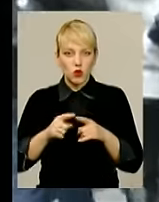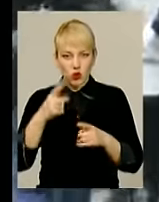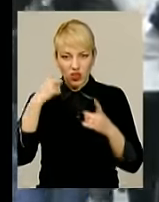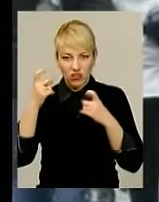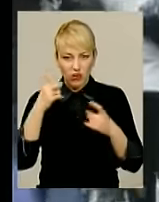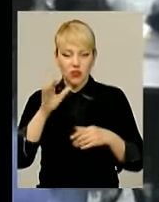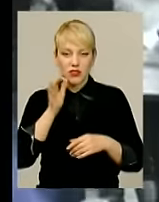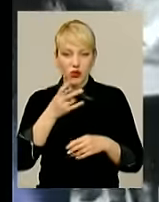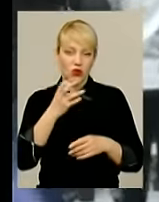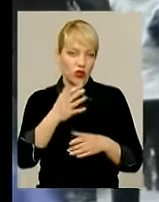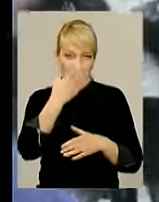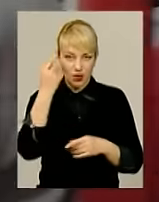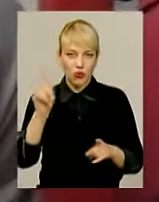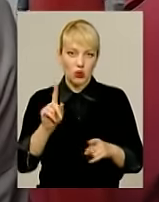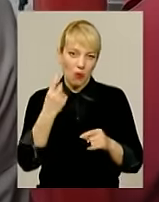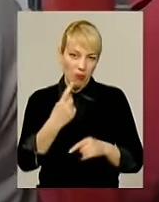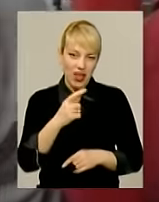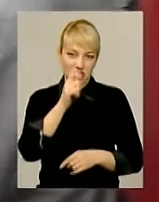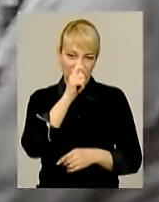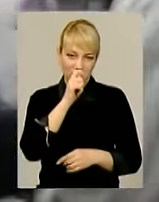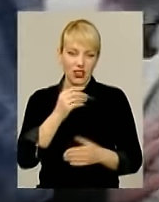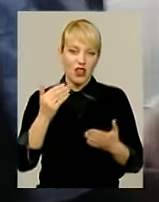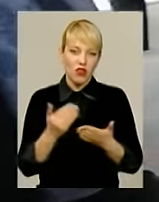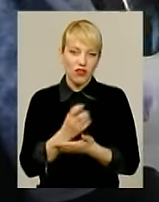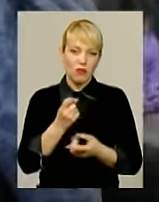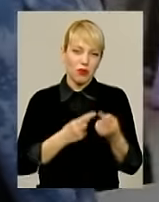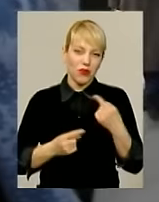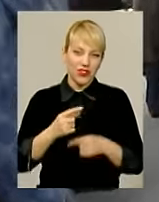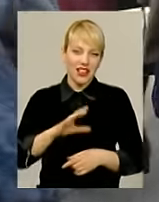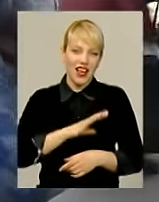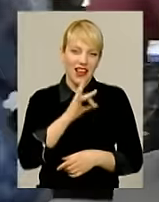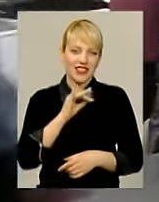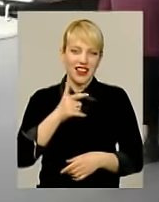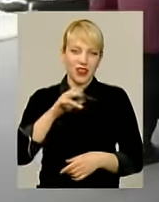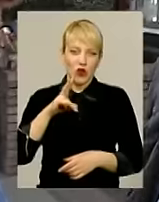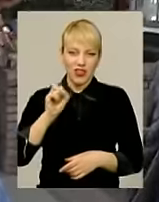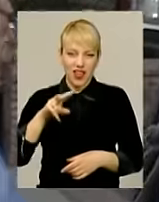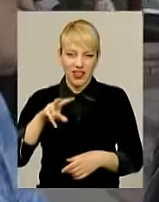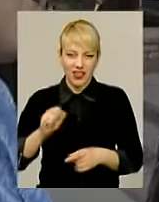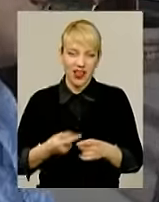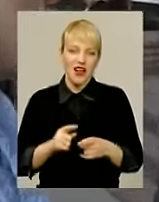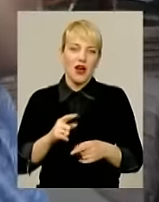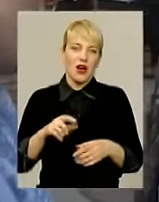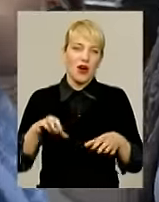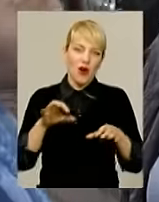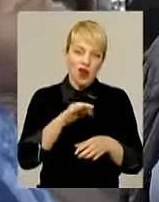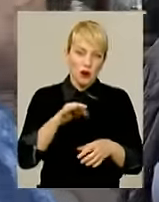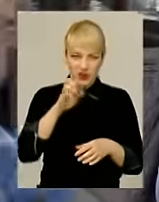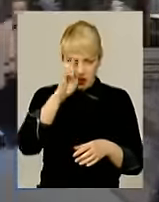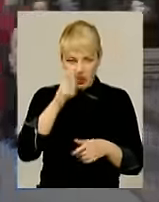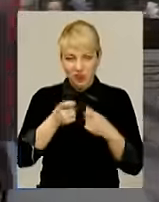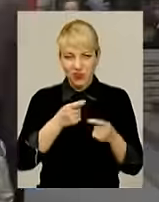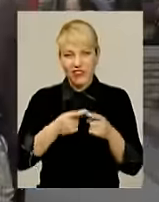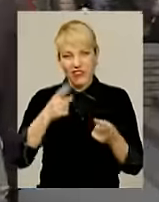що на календарі перше квітня новину про повернення екс-регіонала в крісну голови облдержадміністрації ми вигадали.